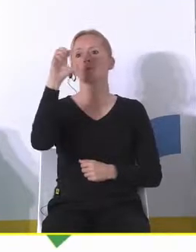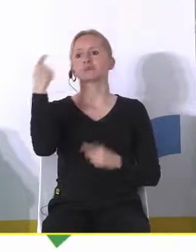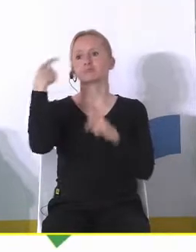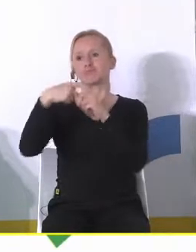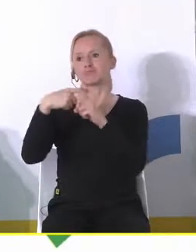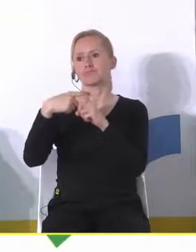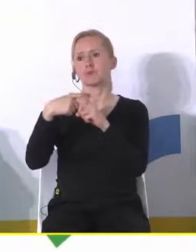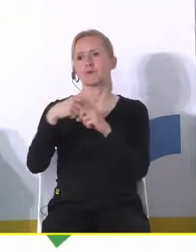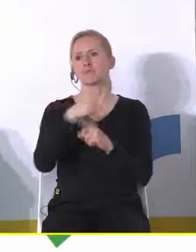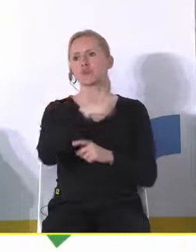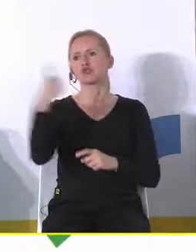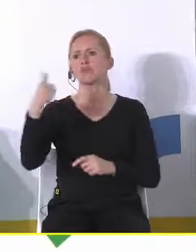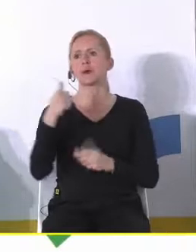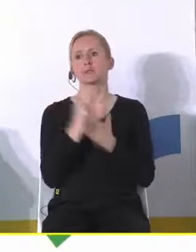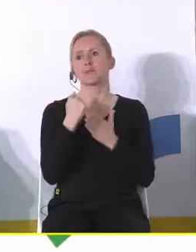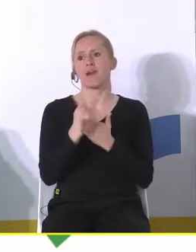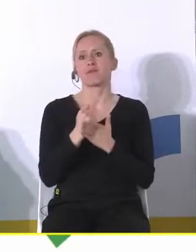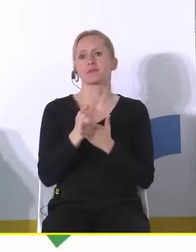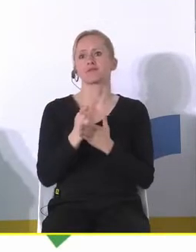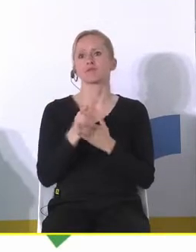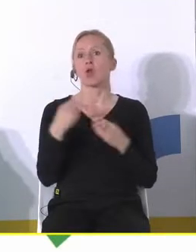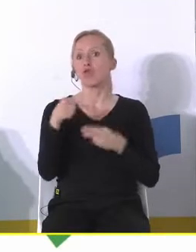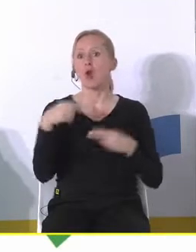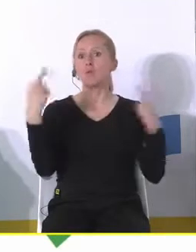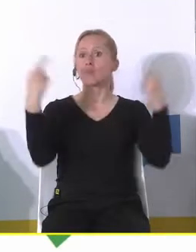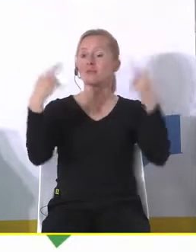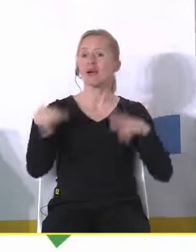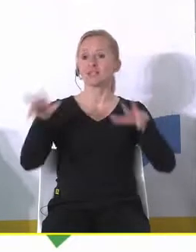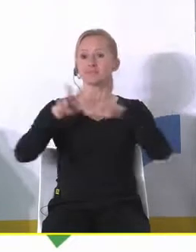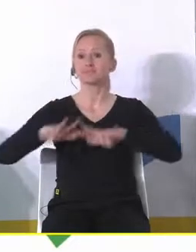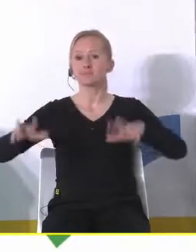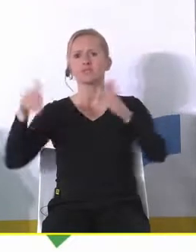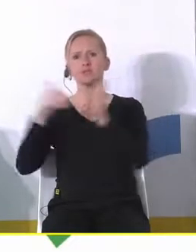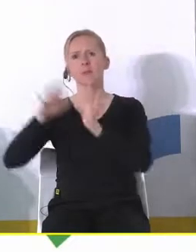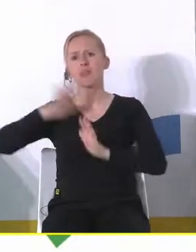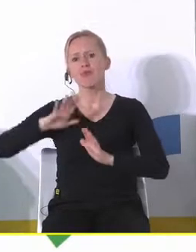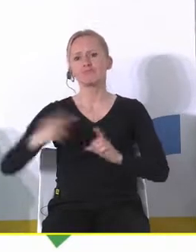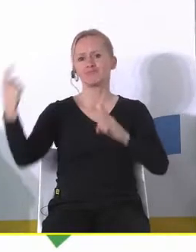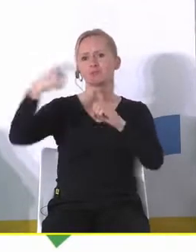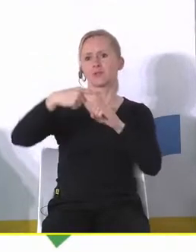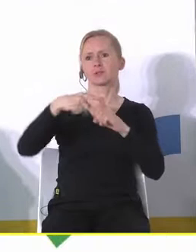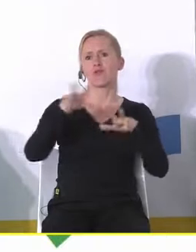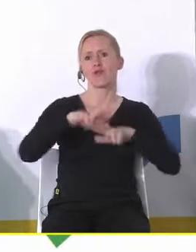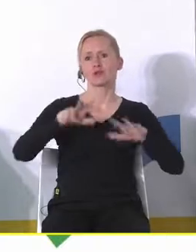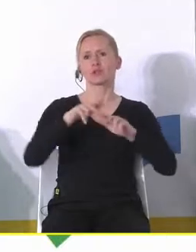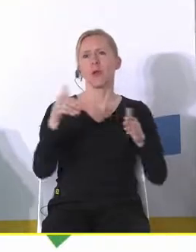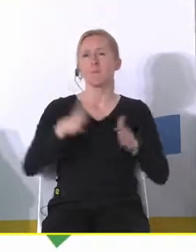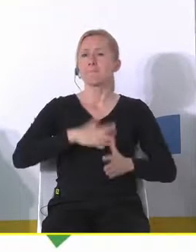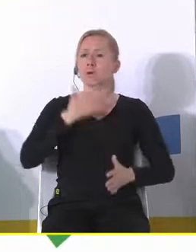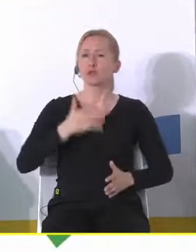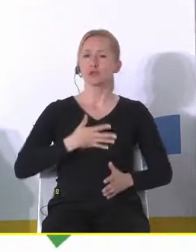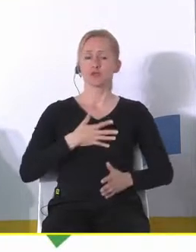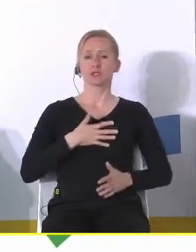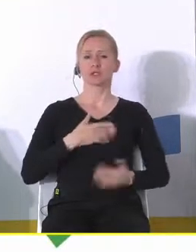gratuluję super sprawa czyli takie promowanie rodzin należałoby dowartościować rodziny tak żeby poczuły się